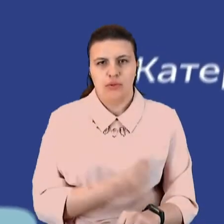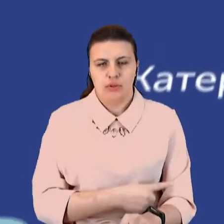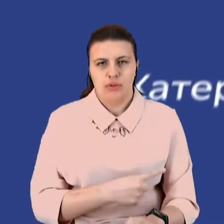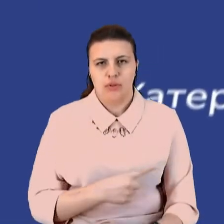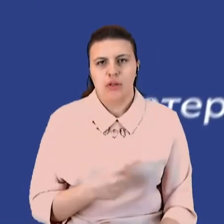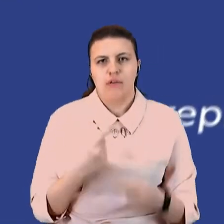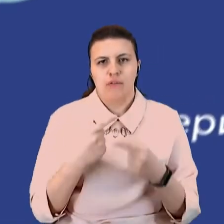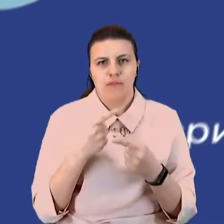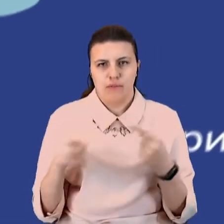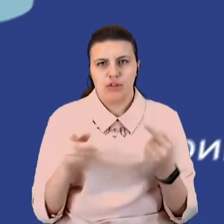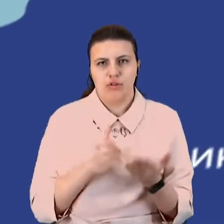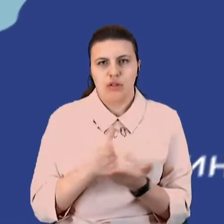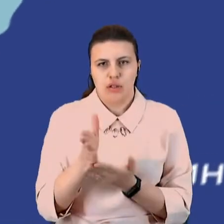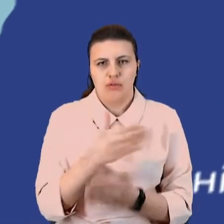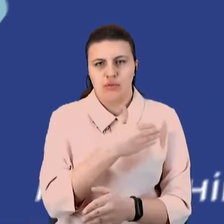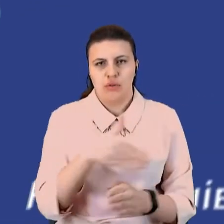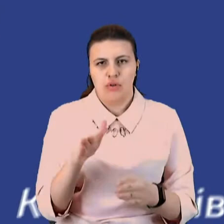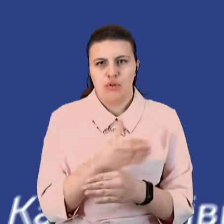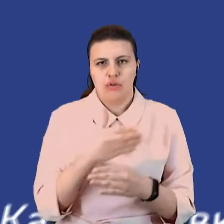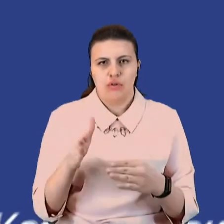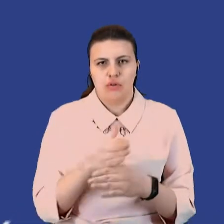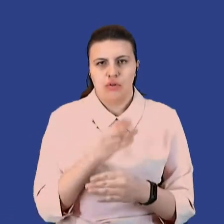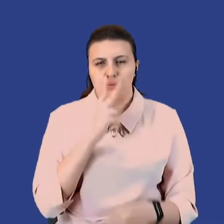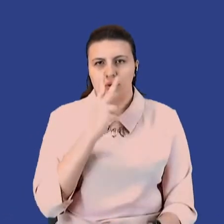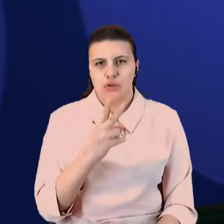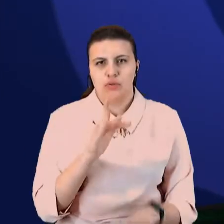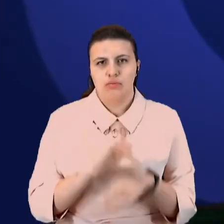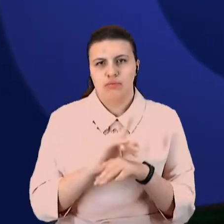напрямках уздовж лінії розмежування спостерігається тиша.